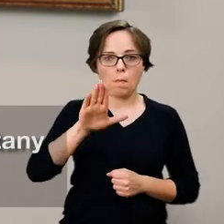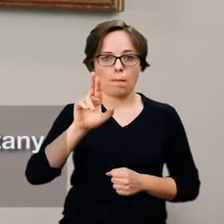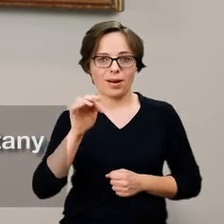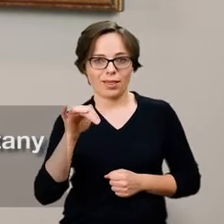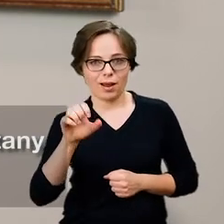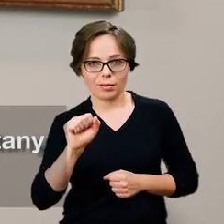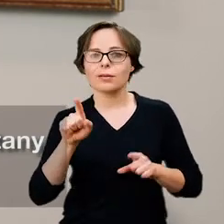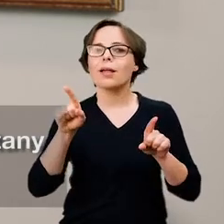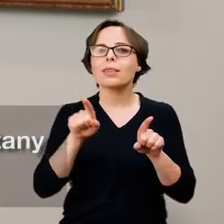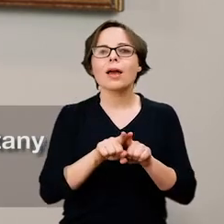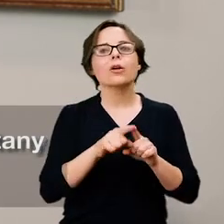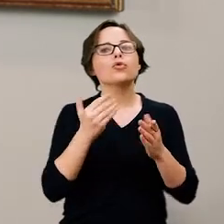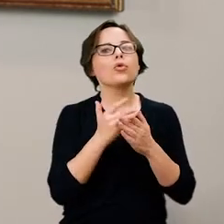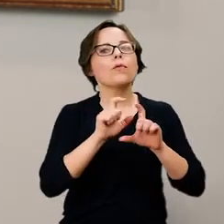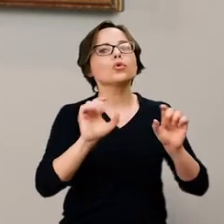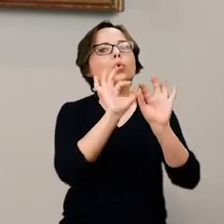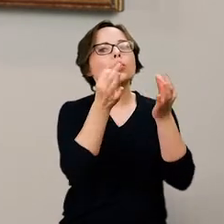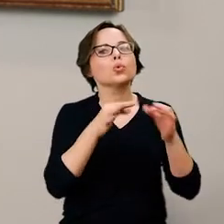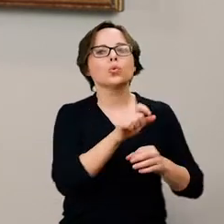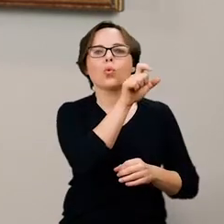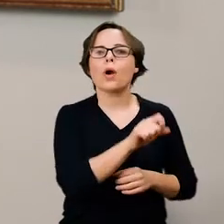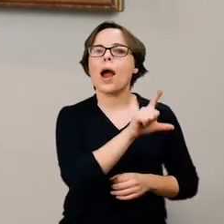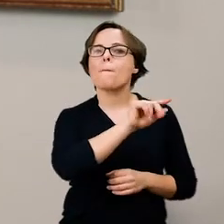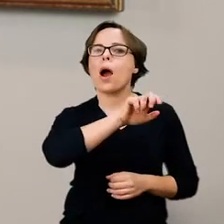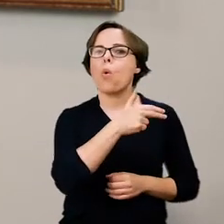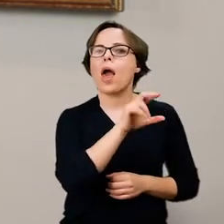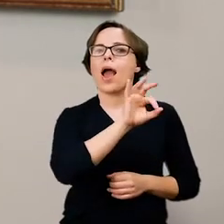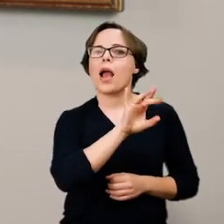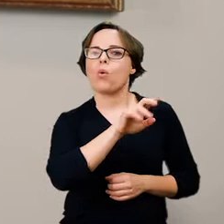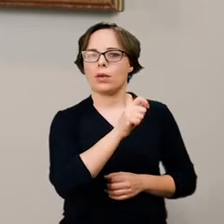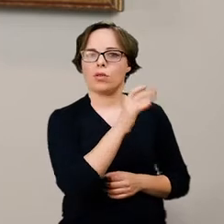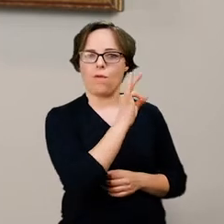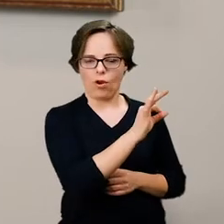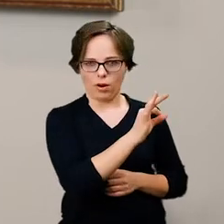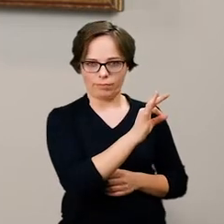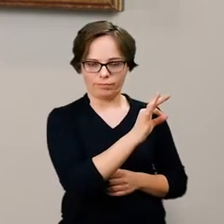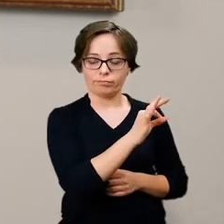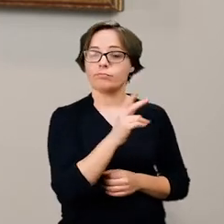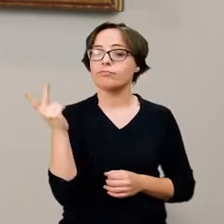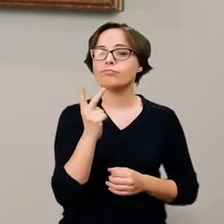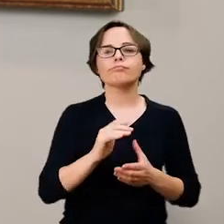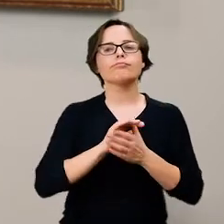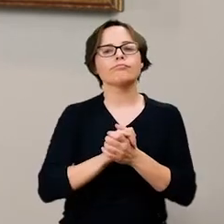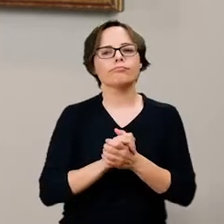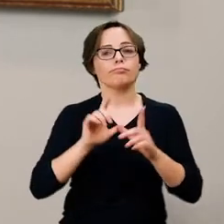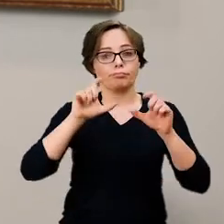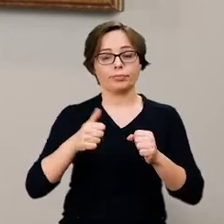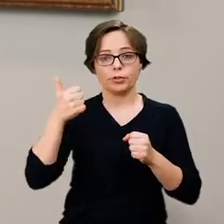innowatorską sztuką Paula Gogena, który zaprzyjaźnił się z polskim artystą po jego przyjeździe do Paryża w